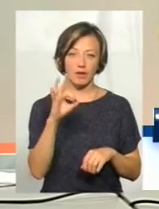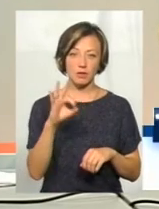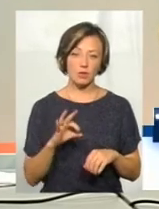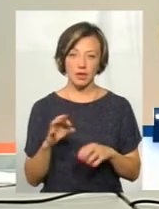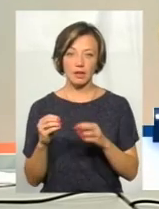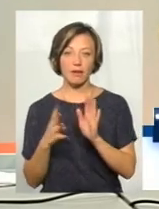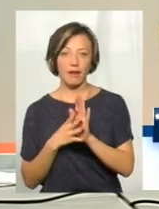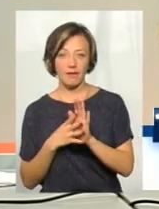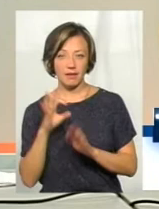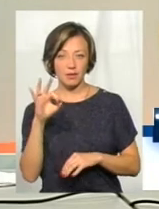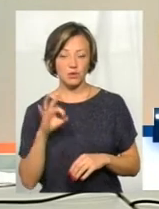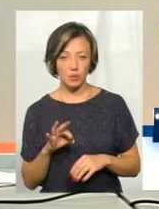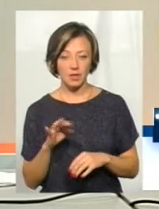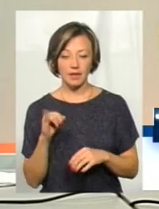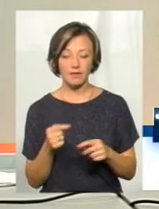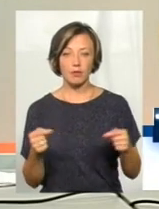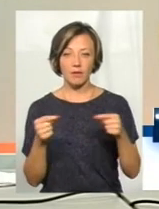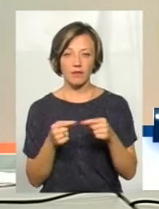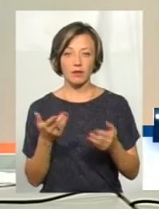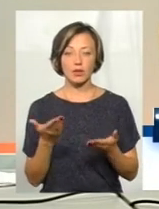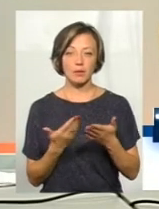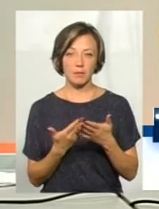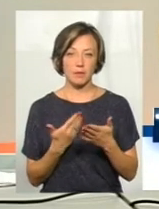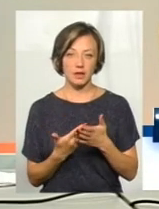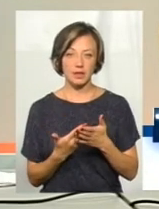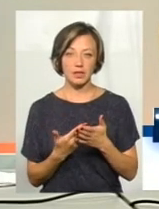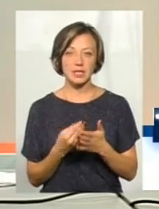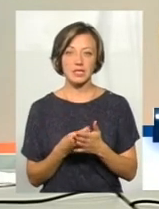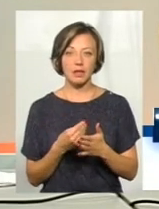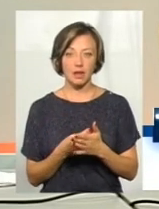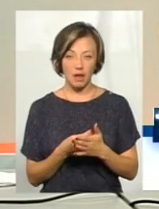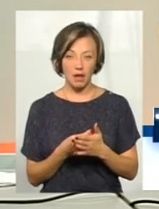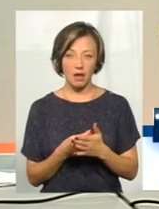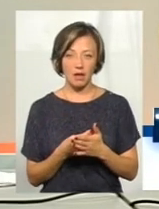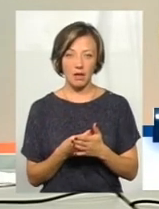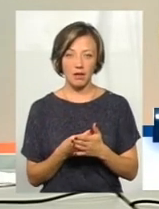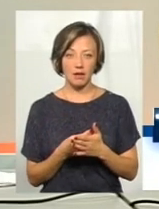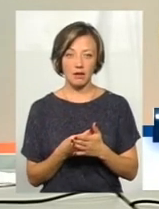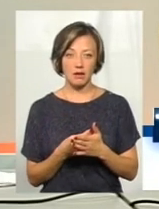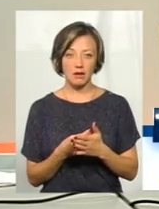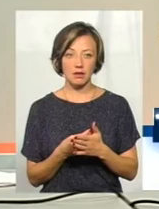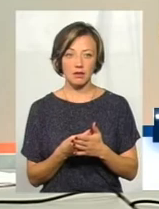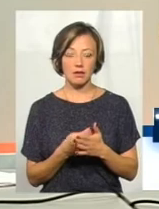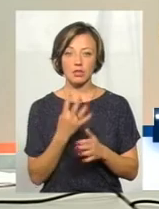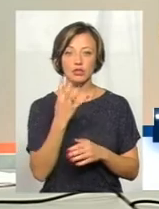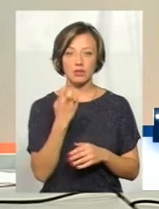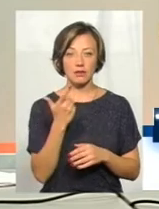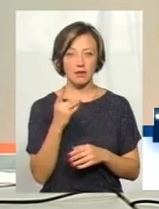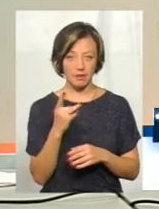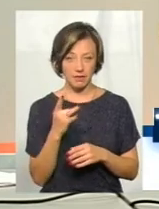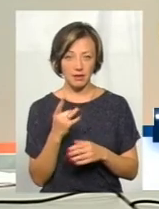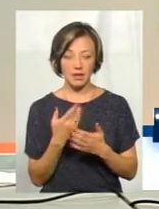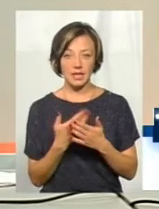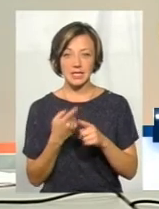так і 9%. І відповідно, якщо ціна лікарського засобу буде 400 гривень,